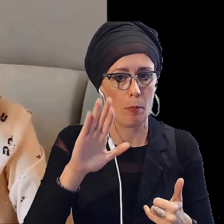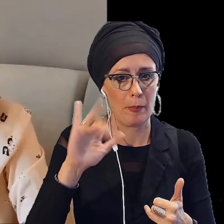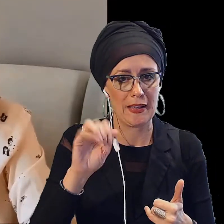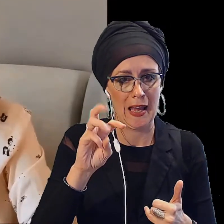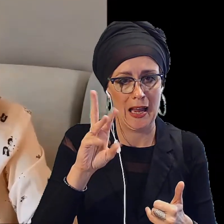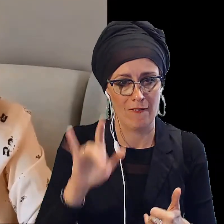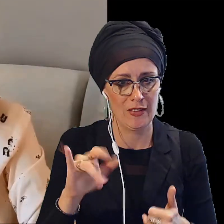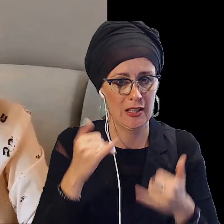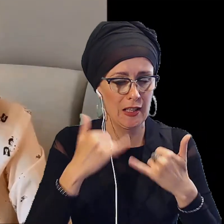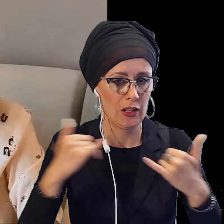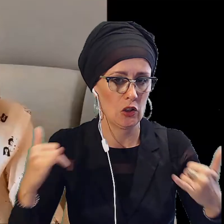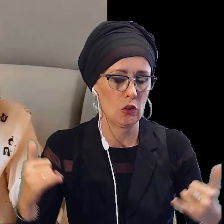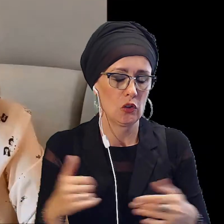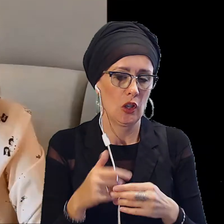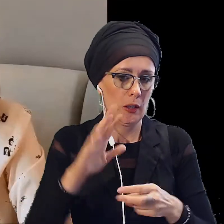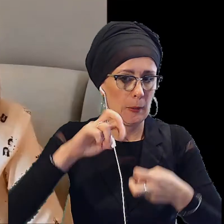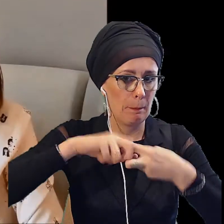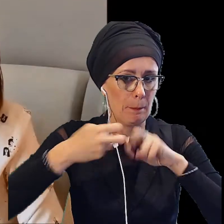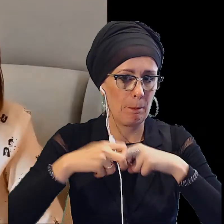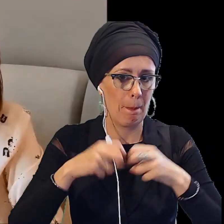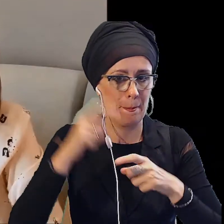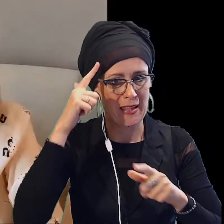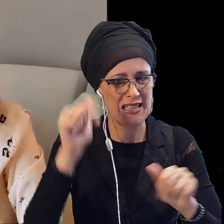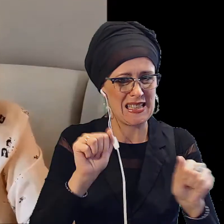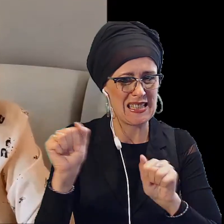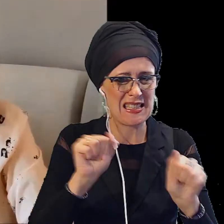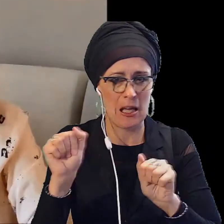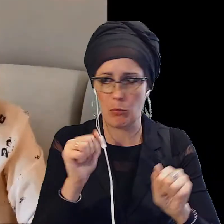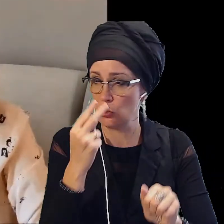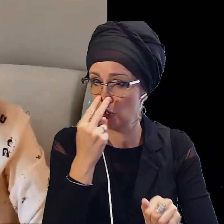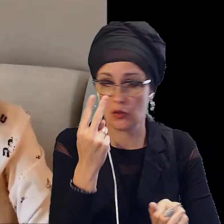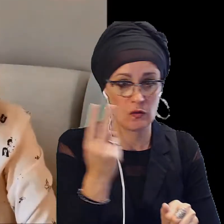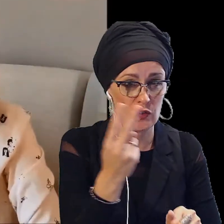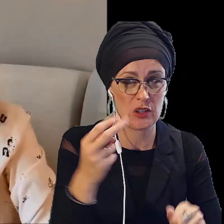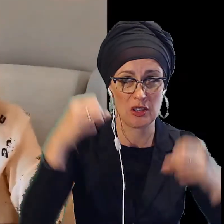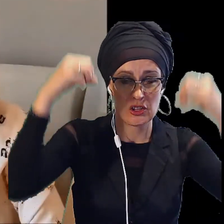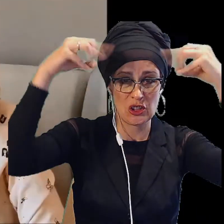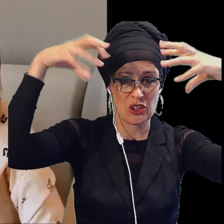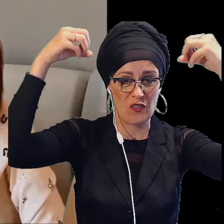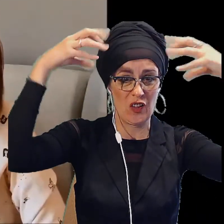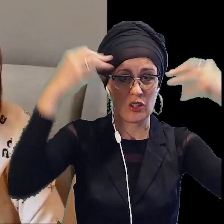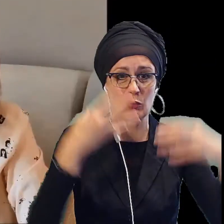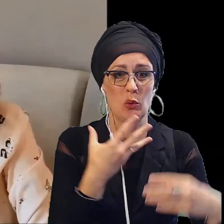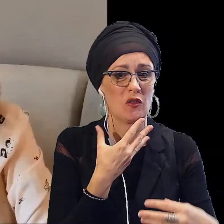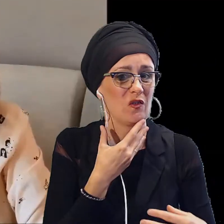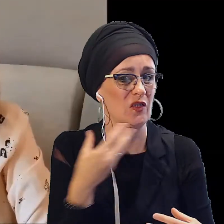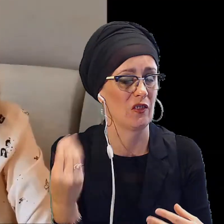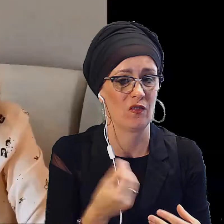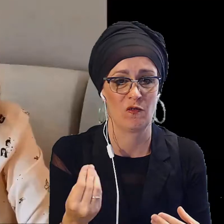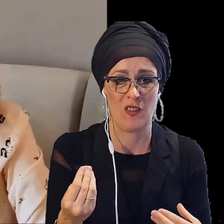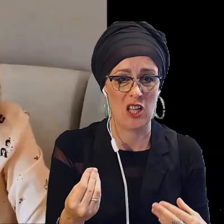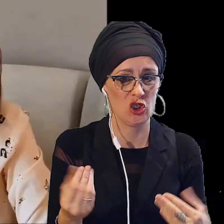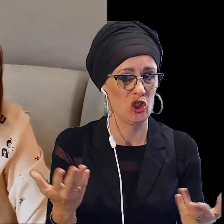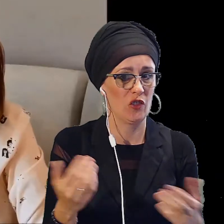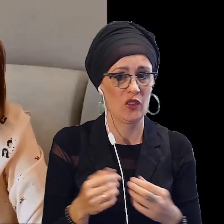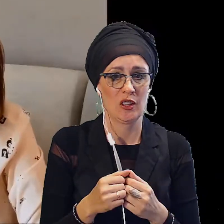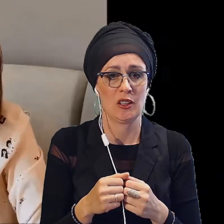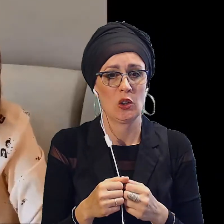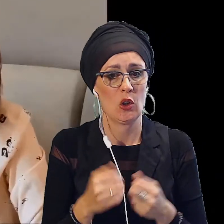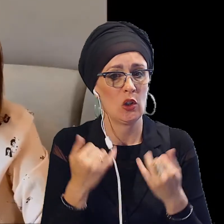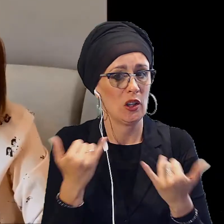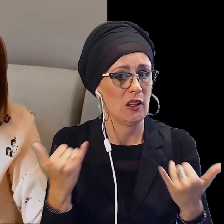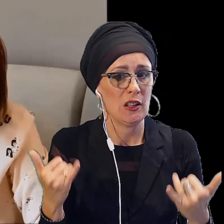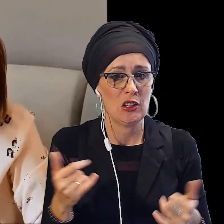nudności, wymioty, zaburzenie widzenia, nadwrażliwość na światło, dźwięk, moim przypadku także jednostronny